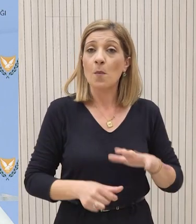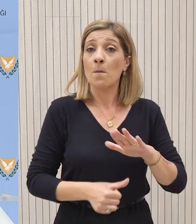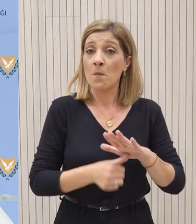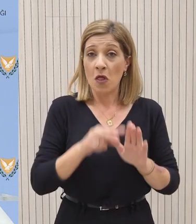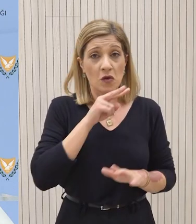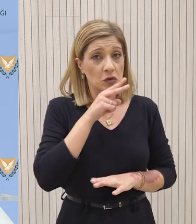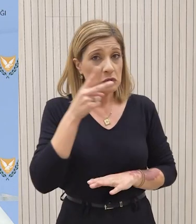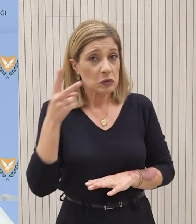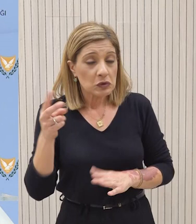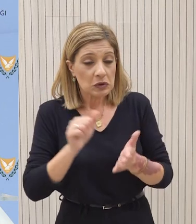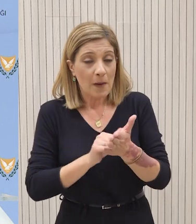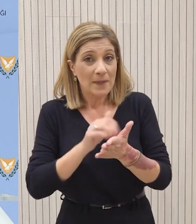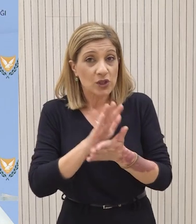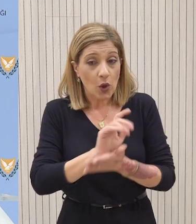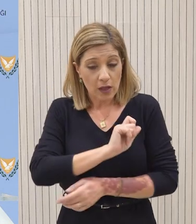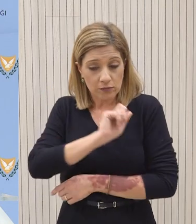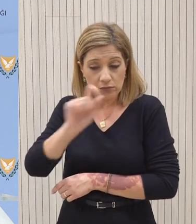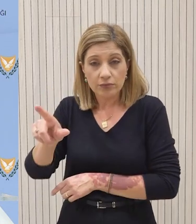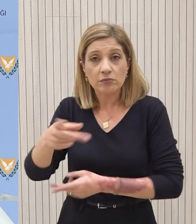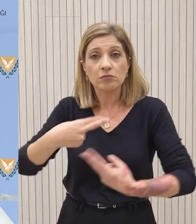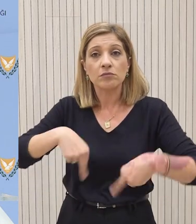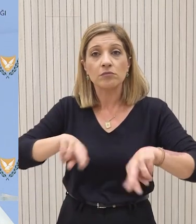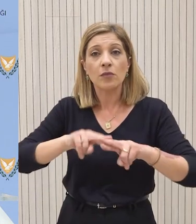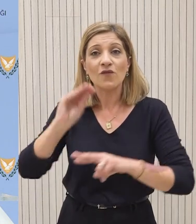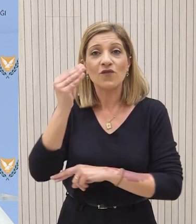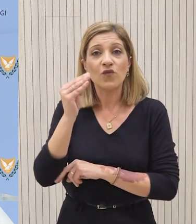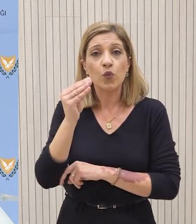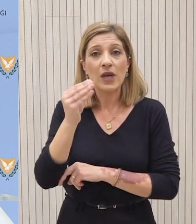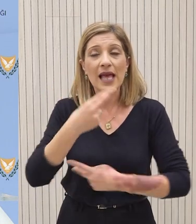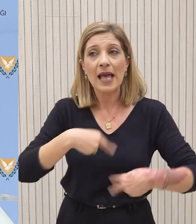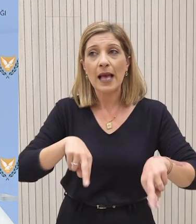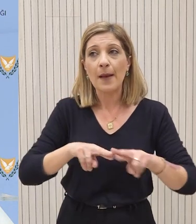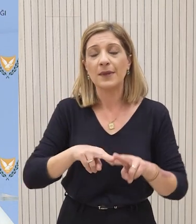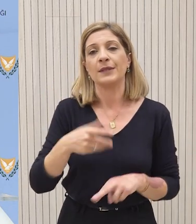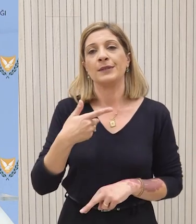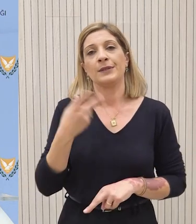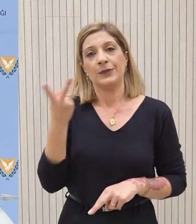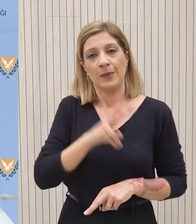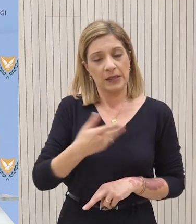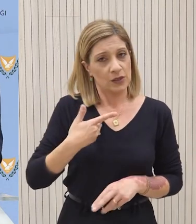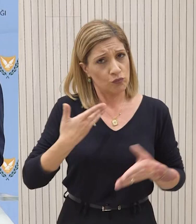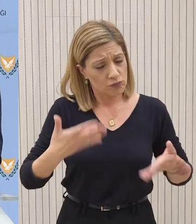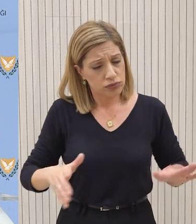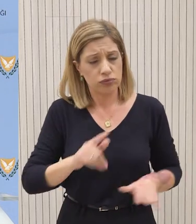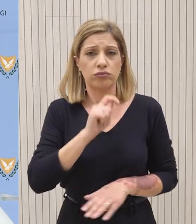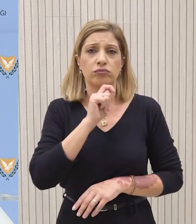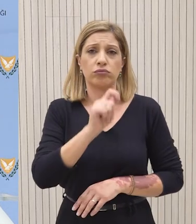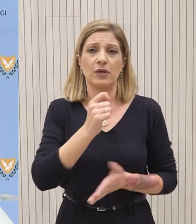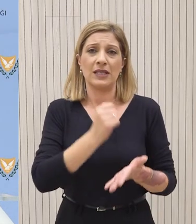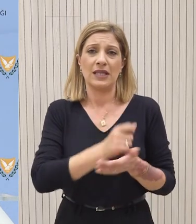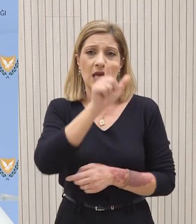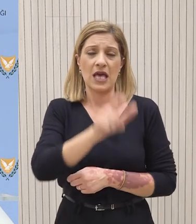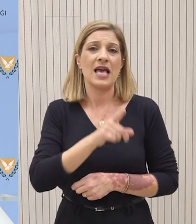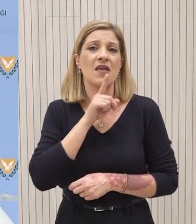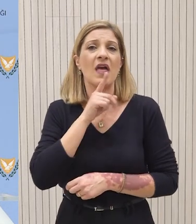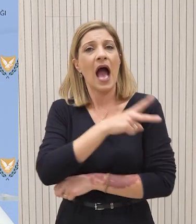οποιοδήποτε επιστολή προς την Επιτροπή Ελέξης Βουλής. Για το θέμα έχουμε ήδη τοποθετηθεί. Έχει τοποθετηθεί και αρμόδιος καθηκόντως η